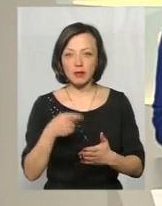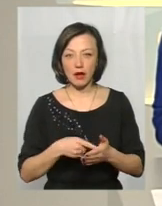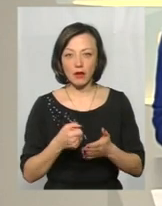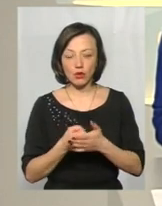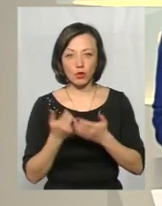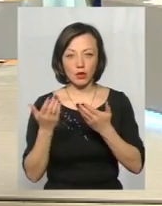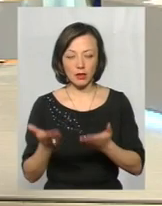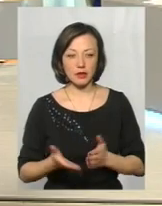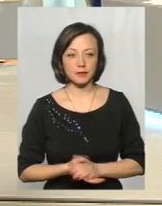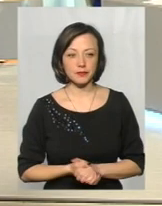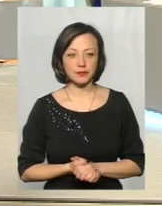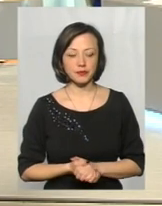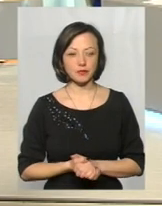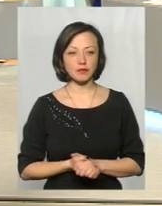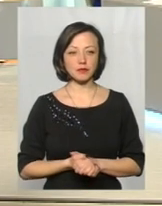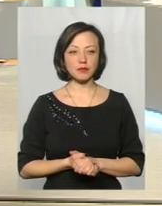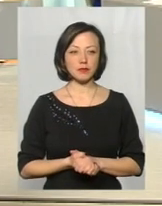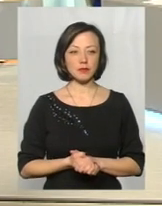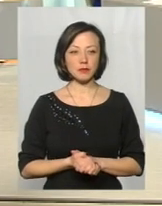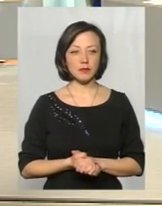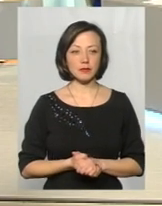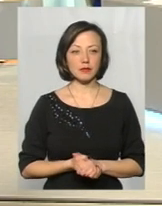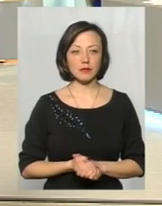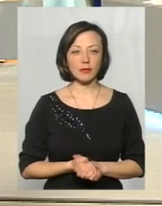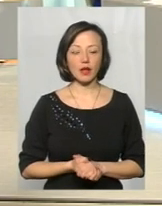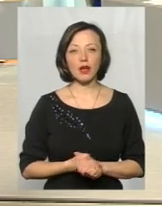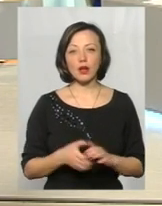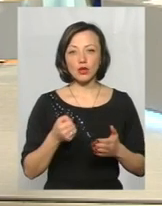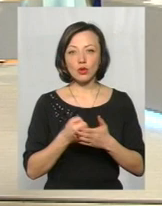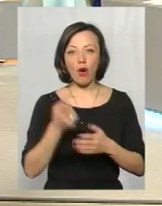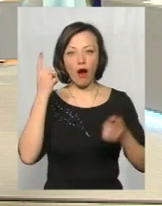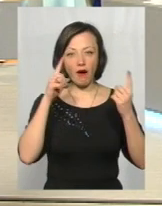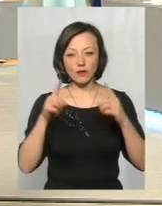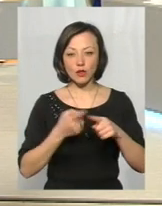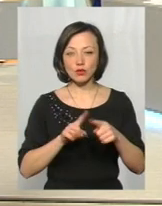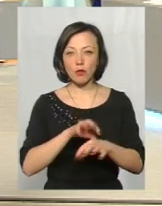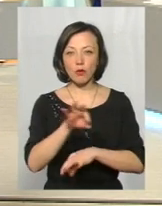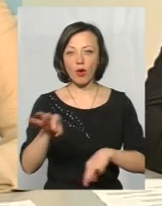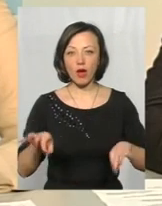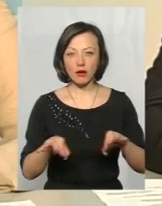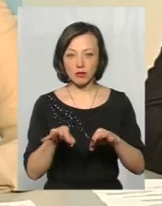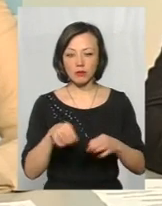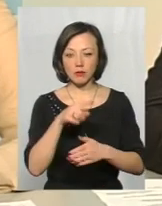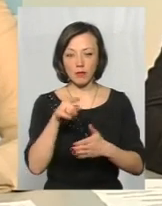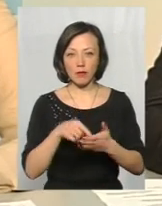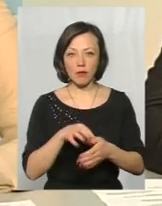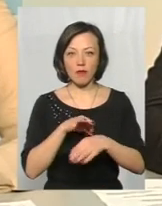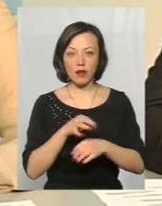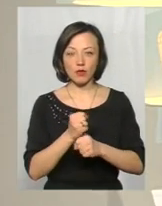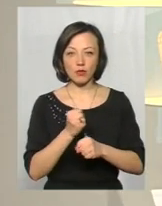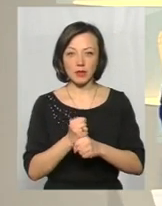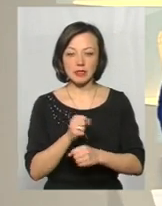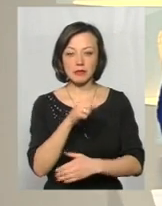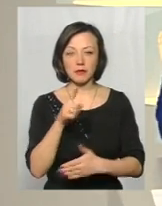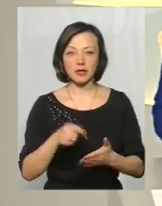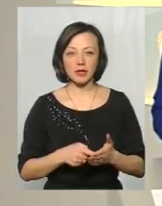них? Ну тут і я б до автора цього проєкту поставив би проведення робіт, запитання. Я вас